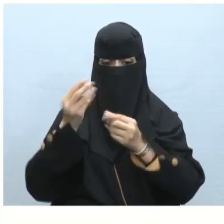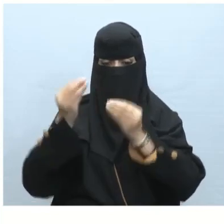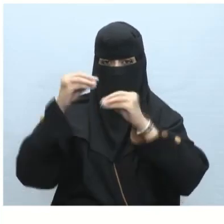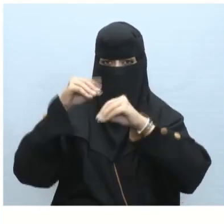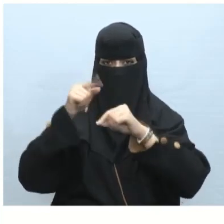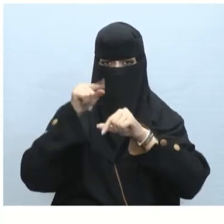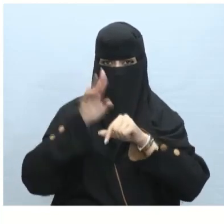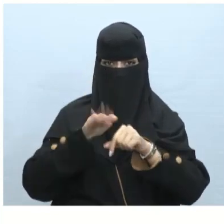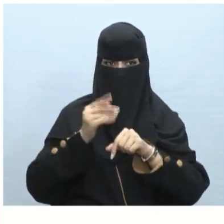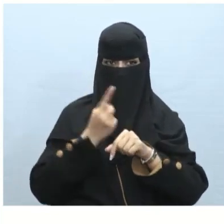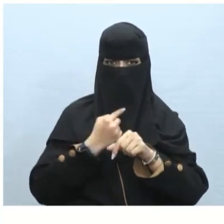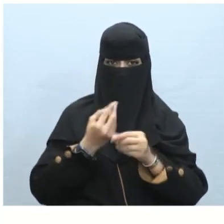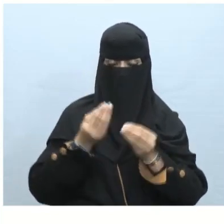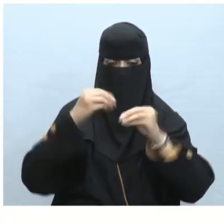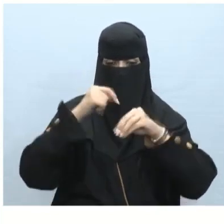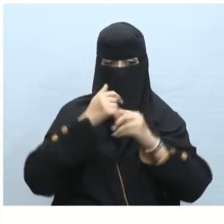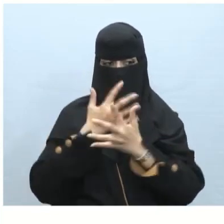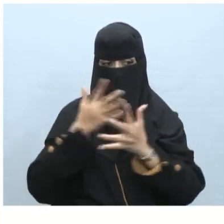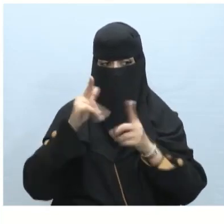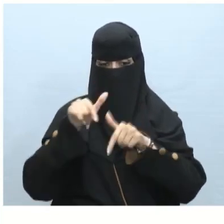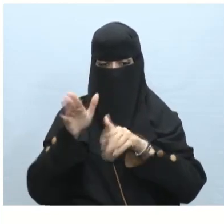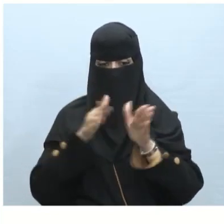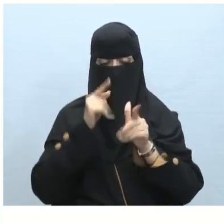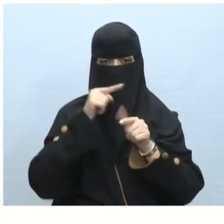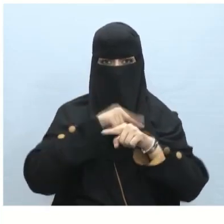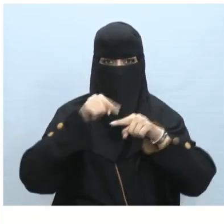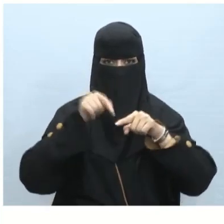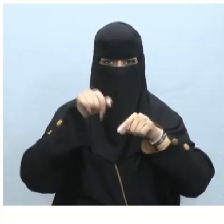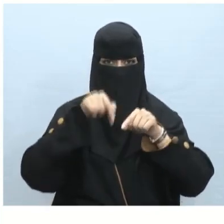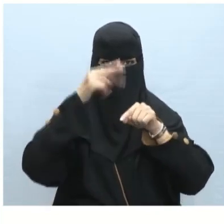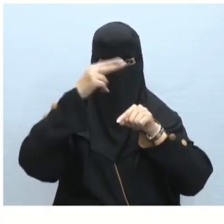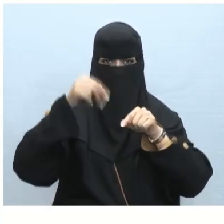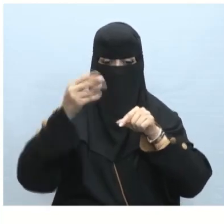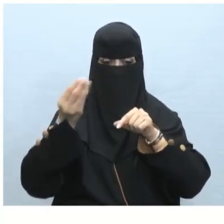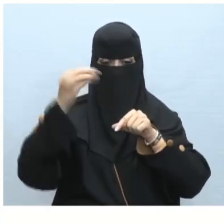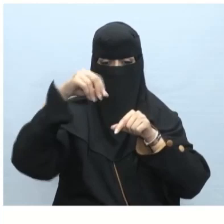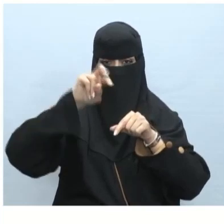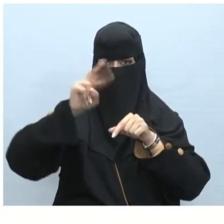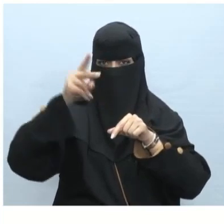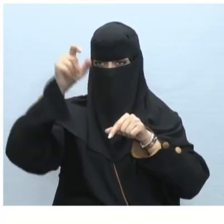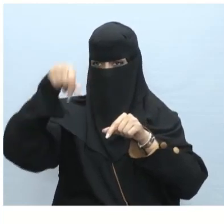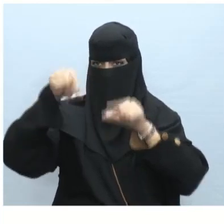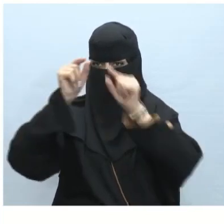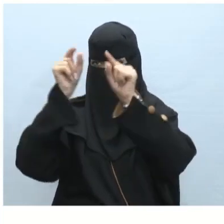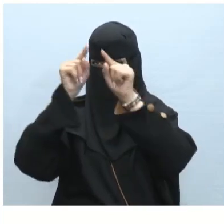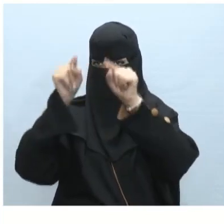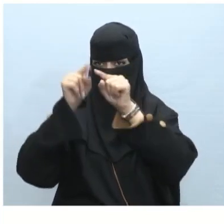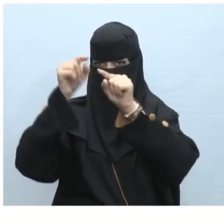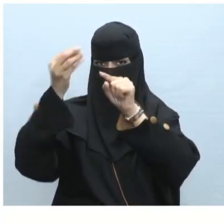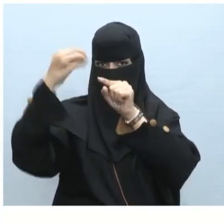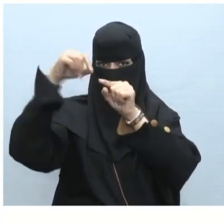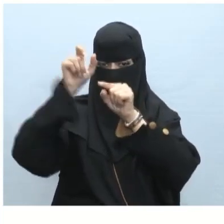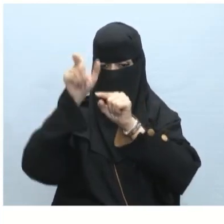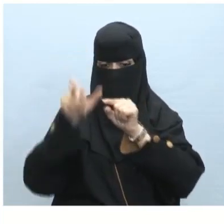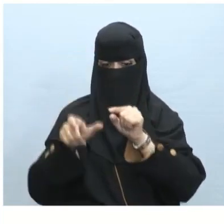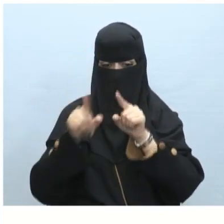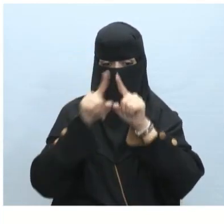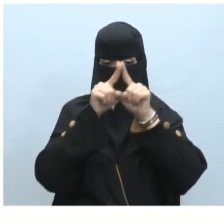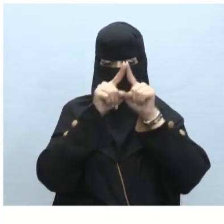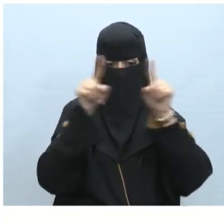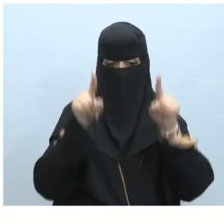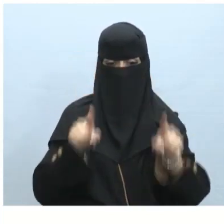شكل إذا أردت إضافة المزيد من الأشكال إلى رسم SmartArt اضغط على السهم الصغير بجوار إضافة شكل